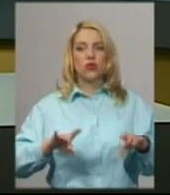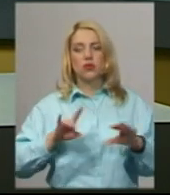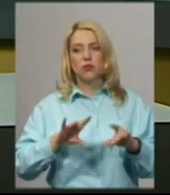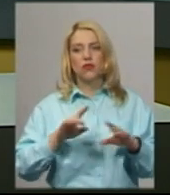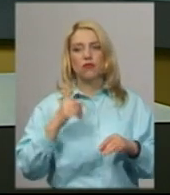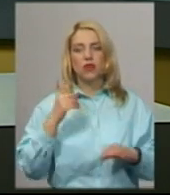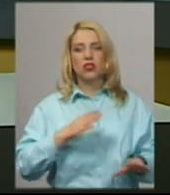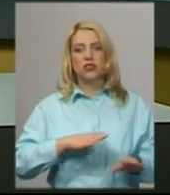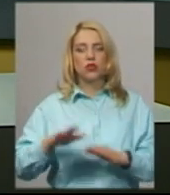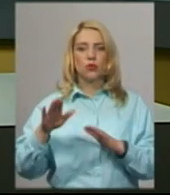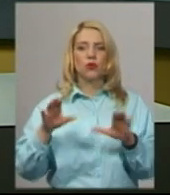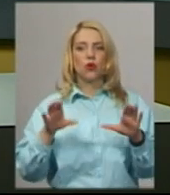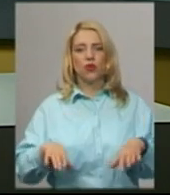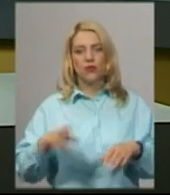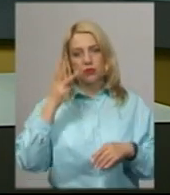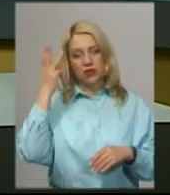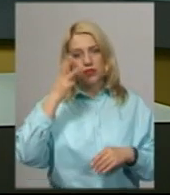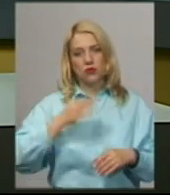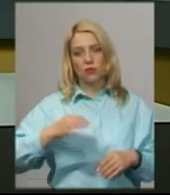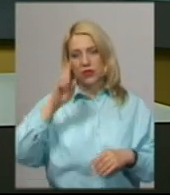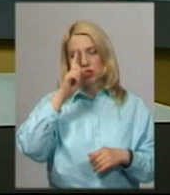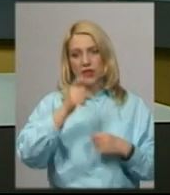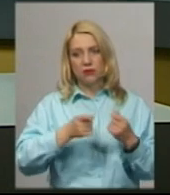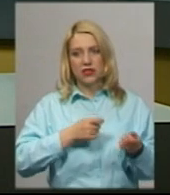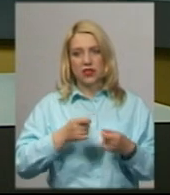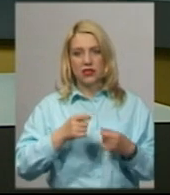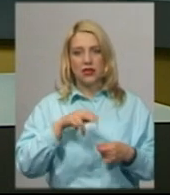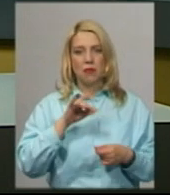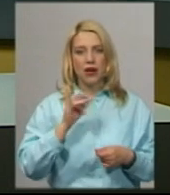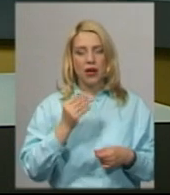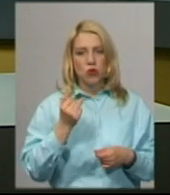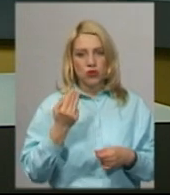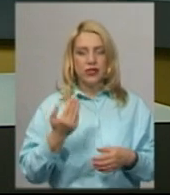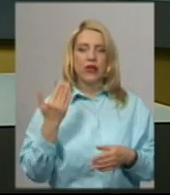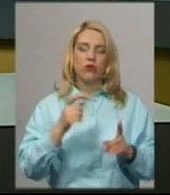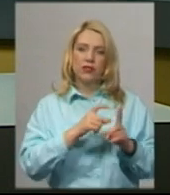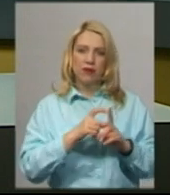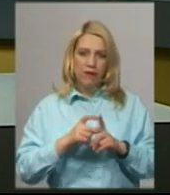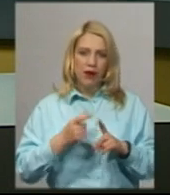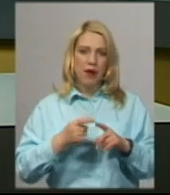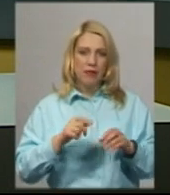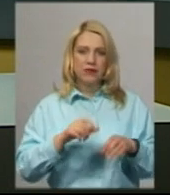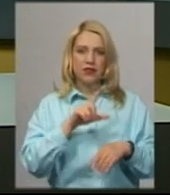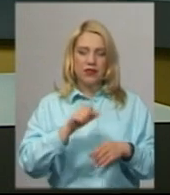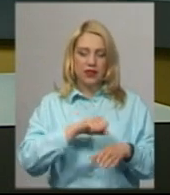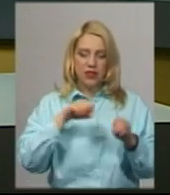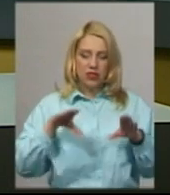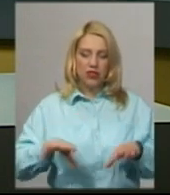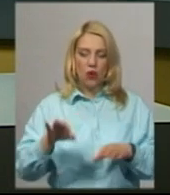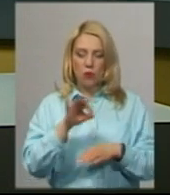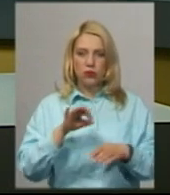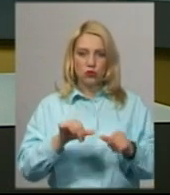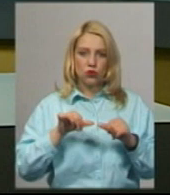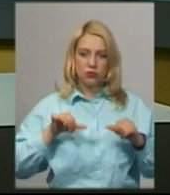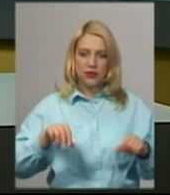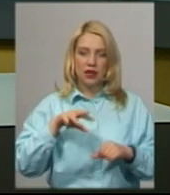сказав перший заступник голови Хмельницької обласної державної адміністрації Роман Примуш. За його словами, за рішенням обласної комісії ТЕП ІНС, на